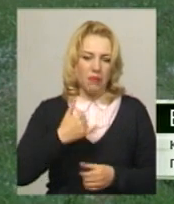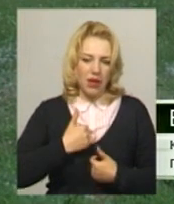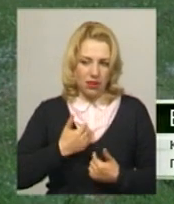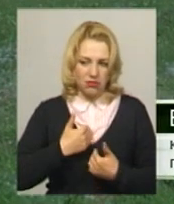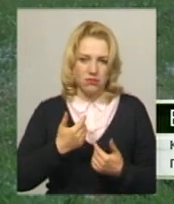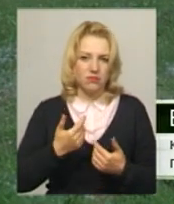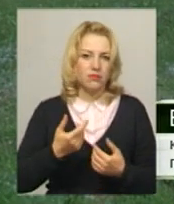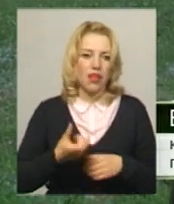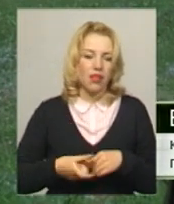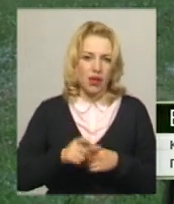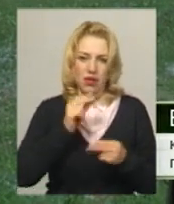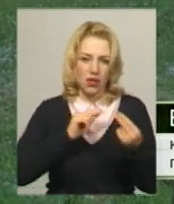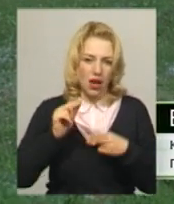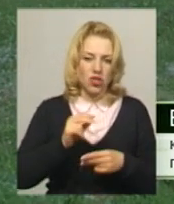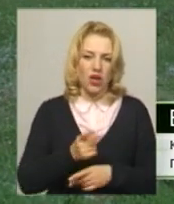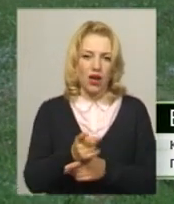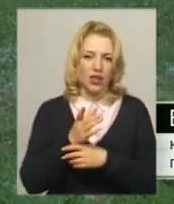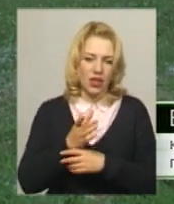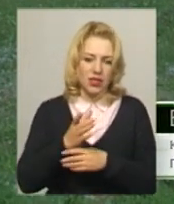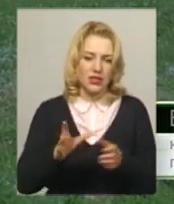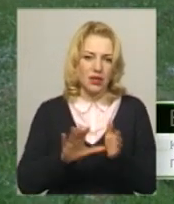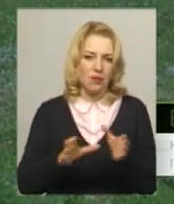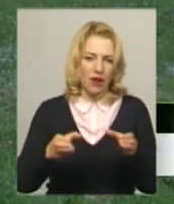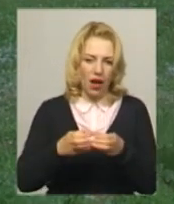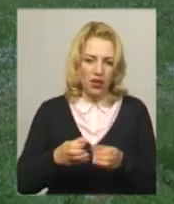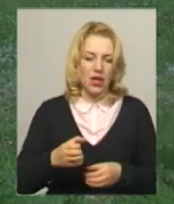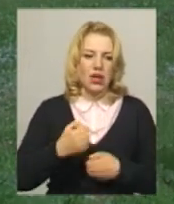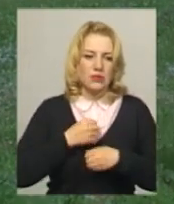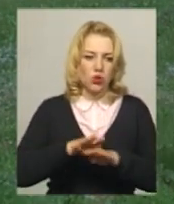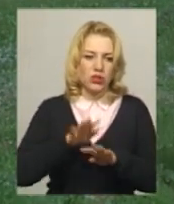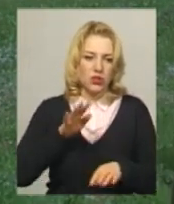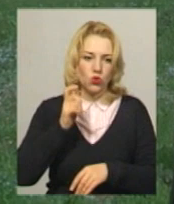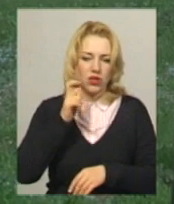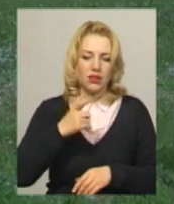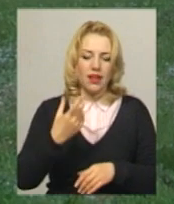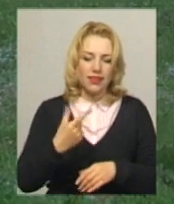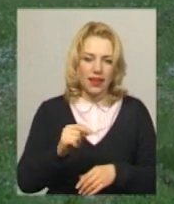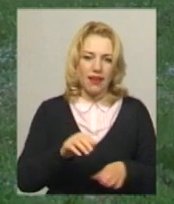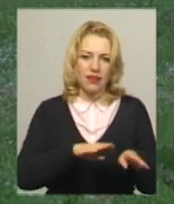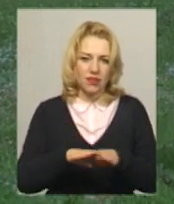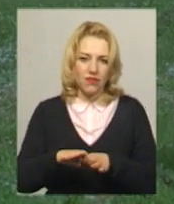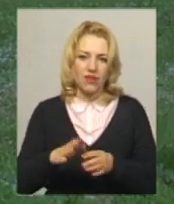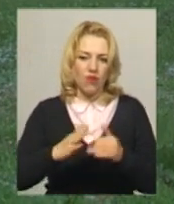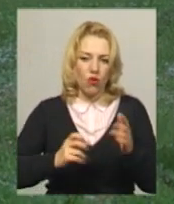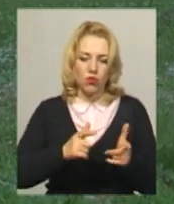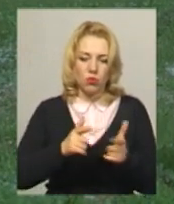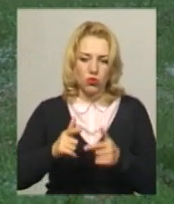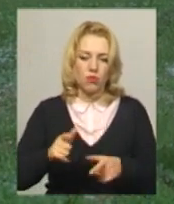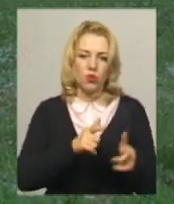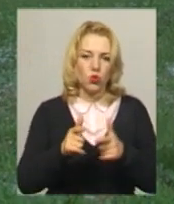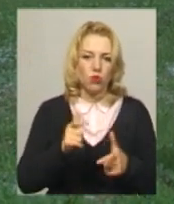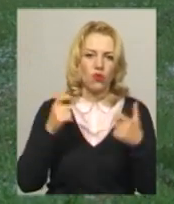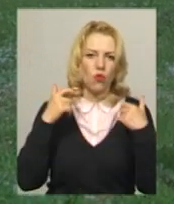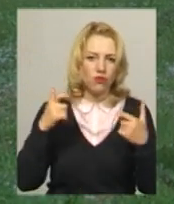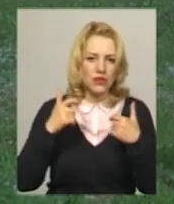одна з найкращих артилерійських бригад Збройних сил України, де рівень фахової підготовки, підготовки офіцерів і всього особового складу